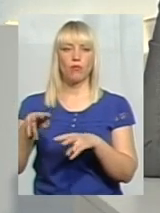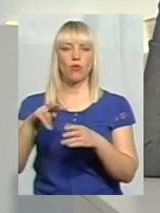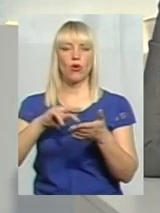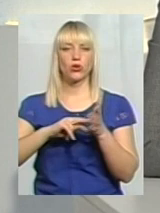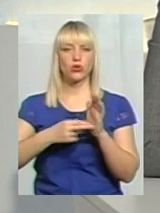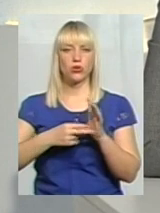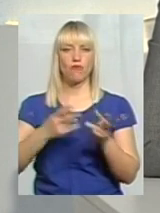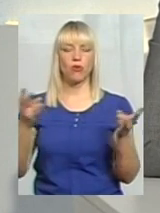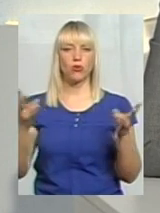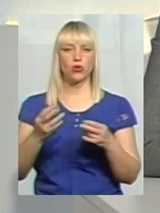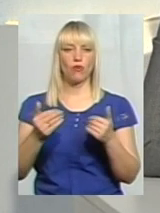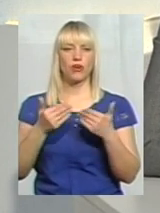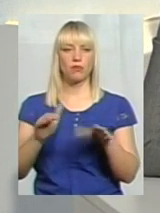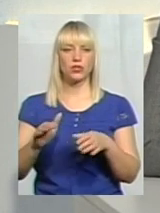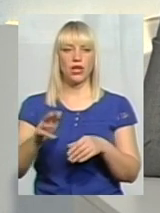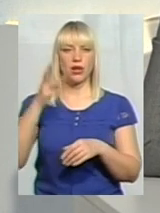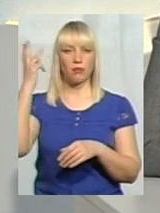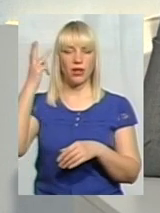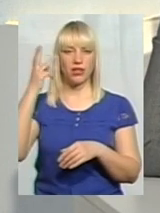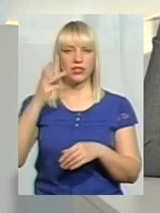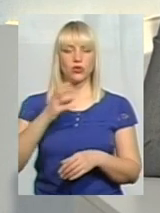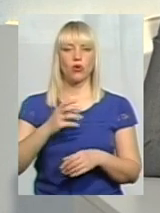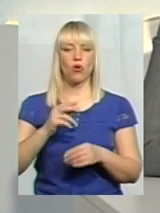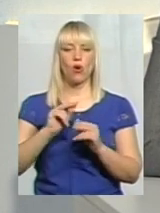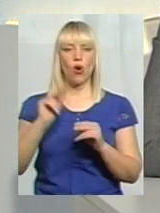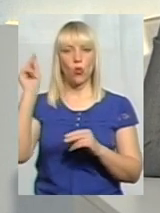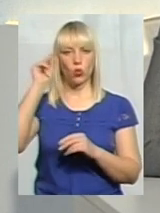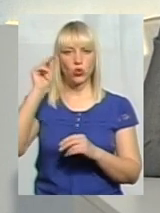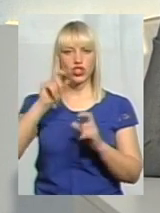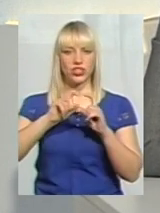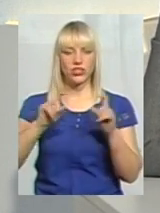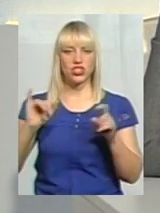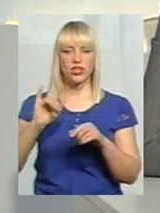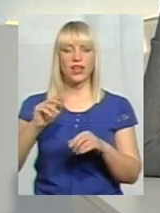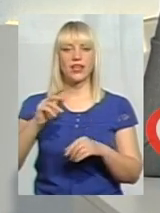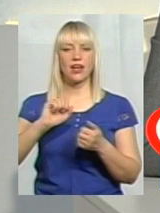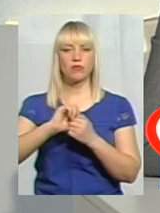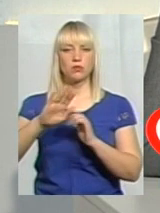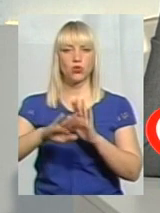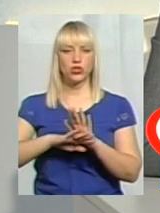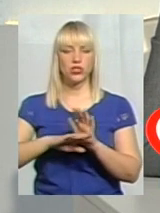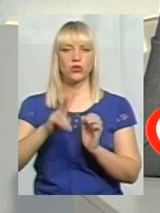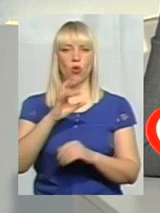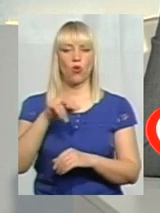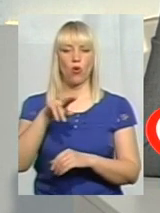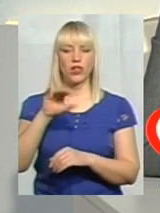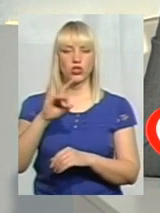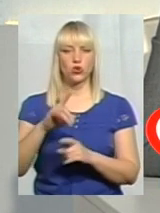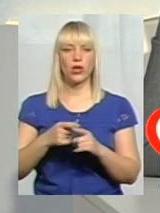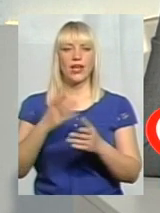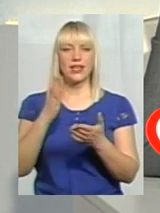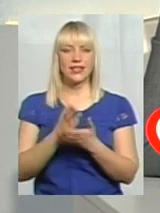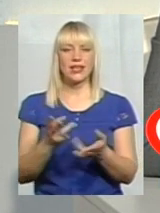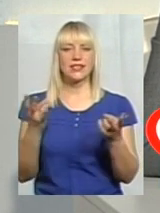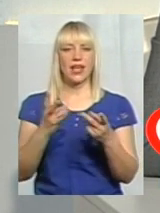Хмельницького музичного училища і Кам'яськоподільського коледжу культури і мистецтв. Є затребованість в